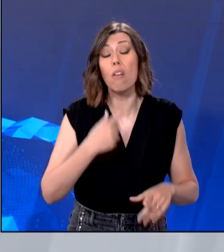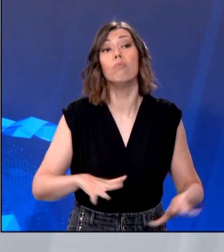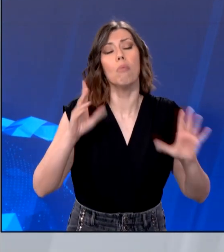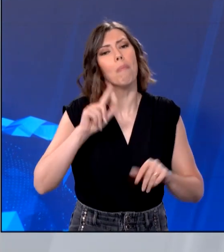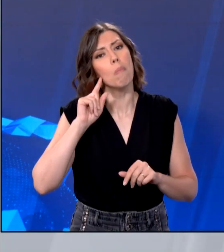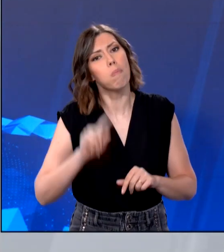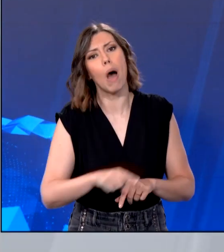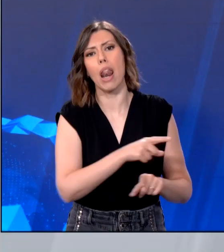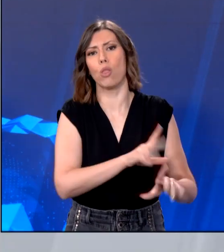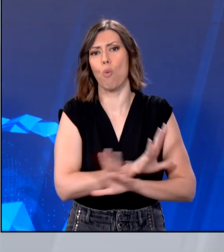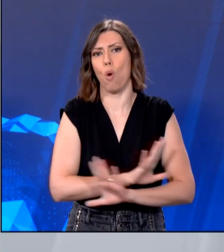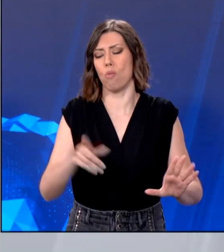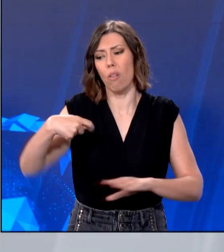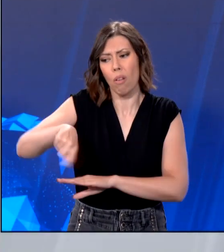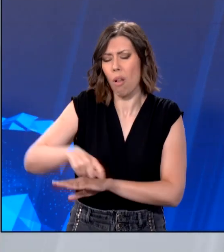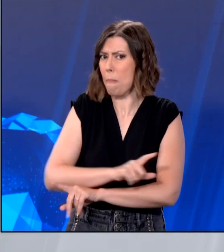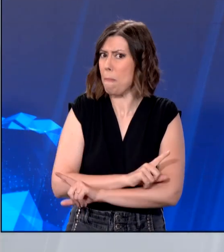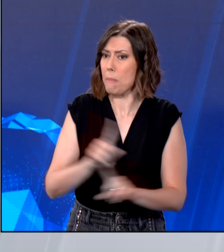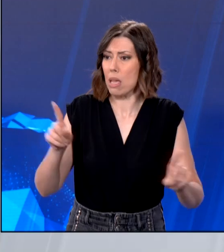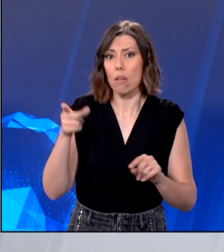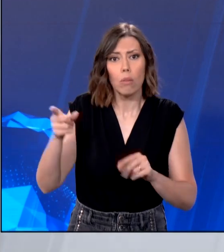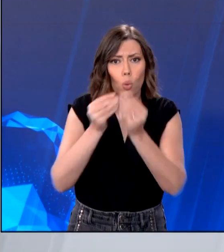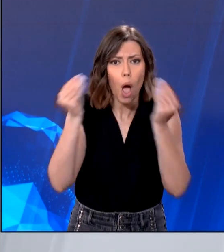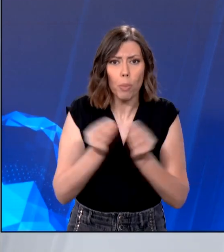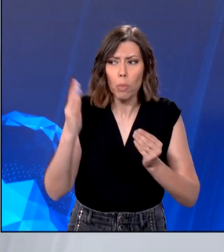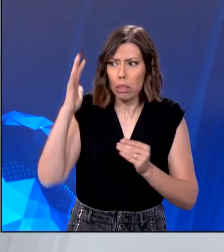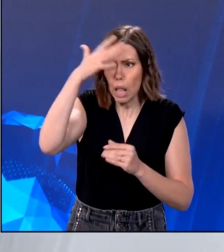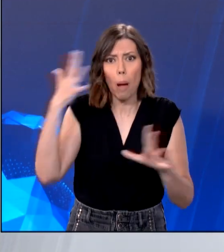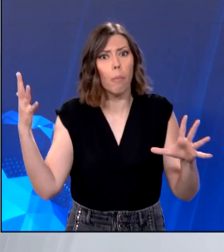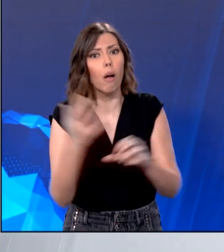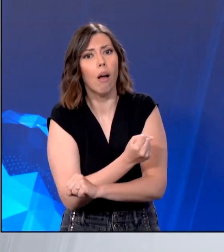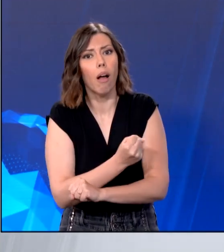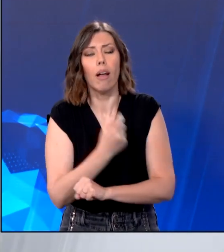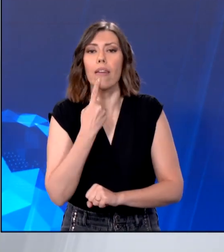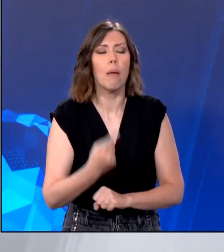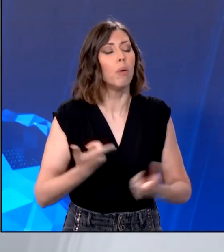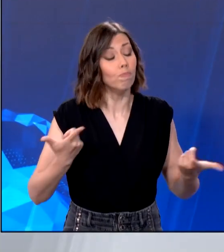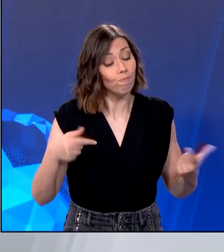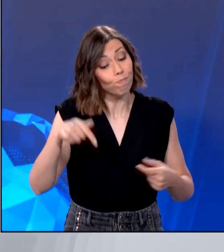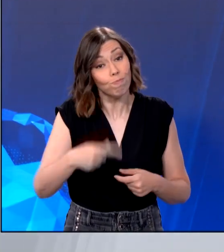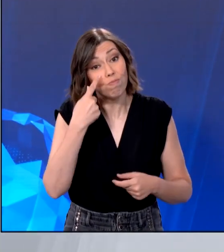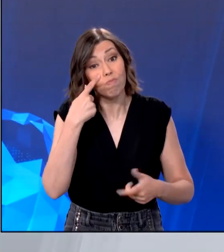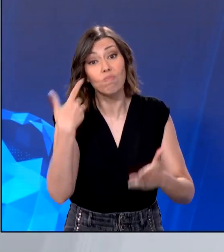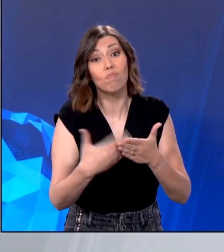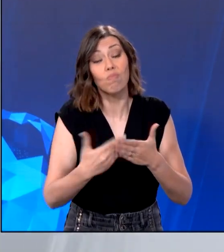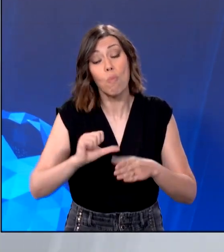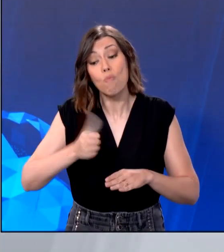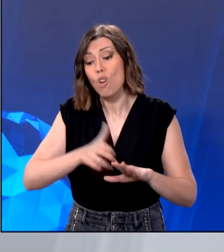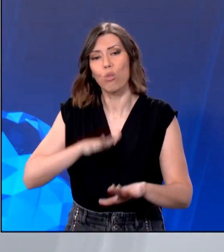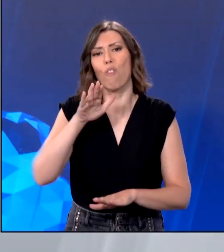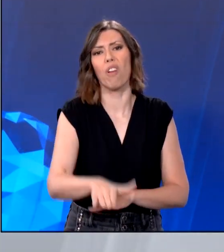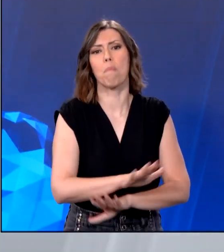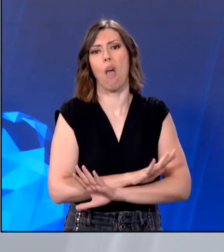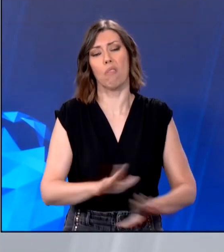Πρόκειται για μια κομβική σημασία, Σνίκη, για τον Τραμπ, ο οποίος είπε ότι αυτό είναι το πρώτο βήμα και ότι πολύ σύντομα θα πρέπει να